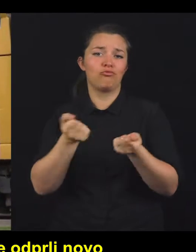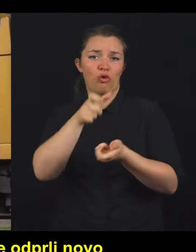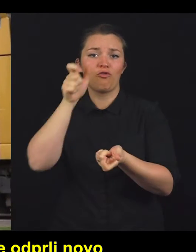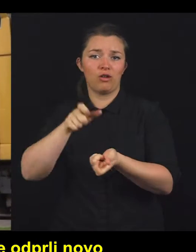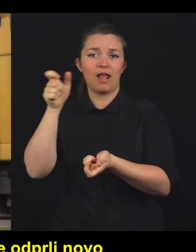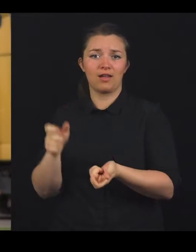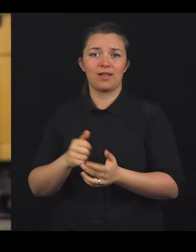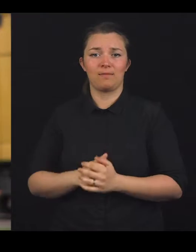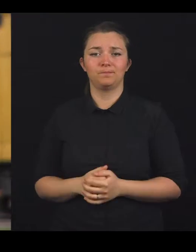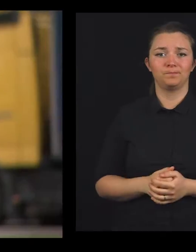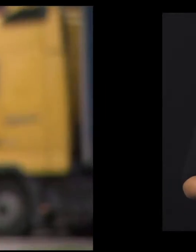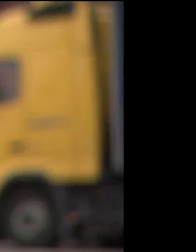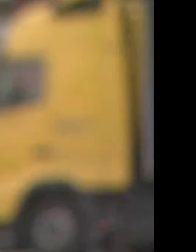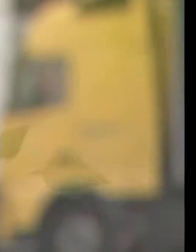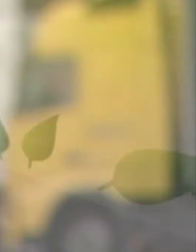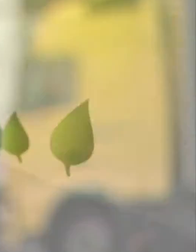za tovorna vozila.